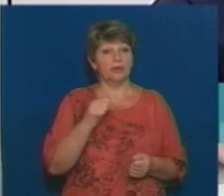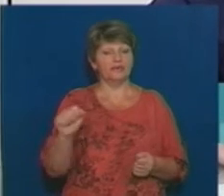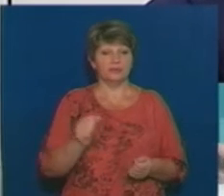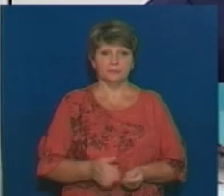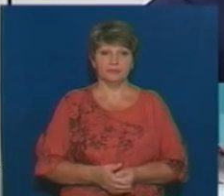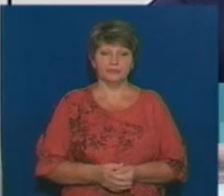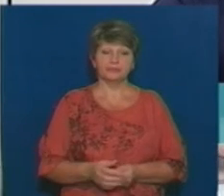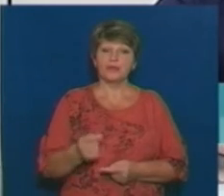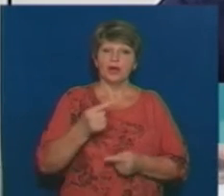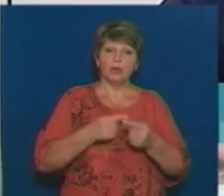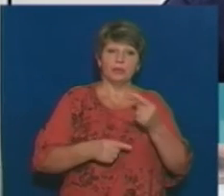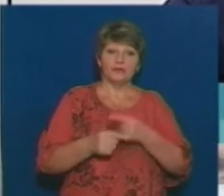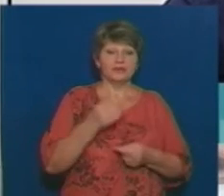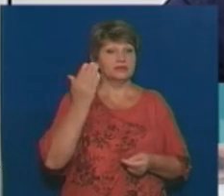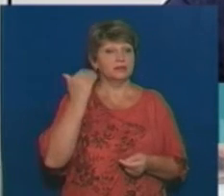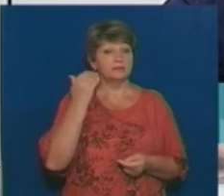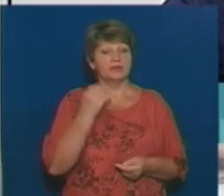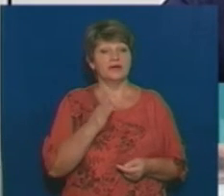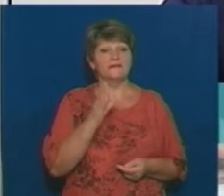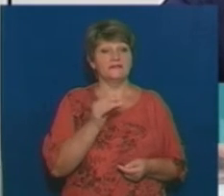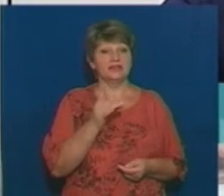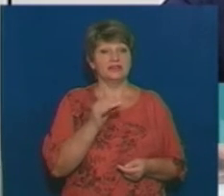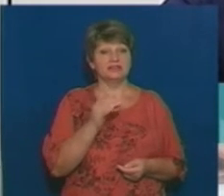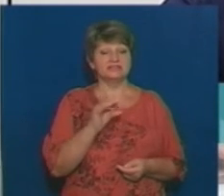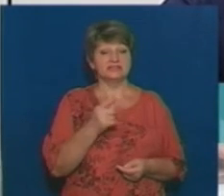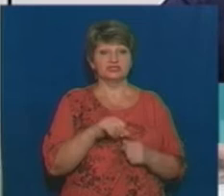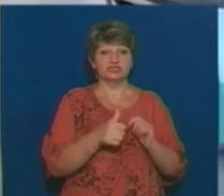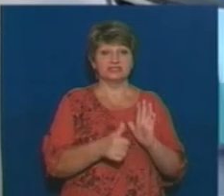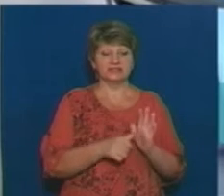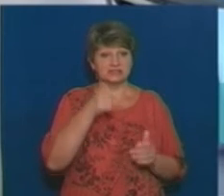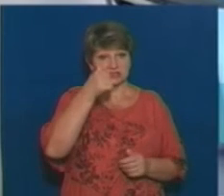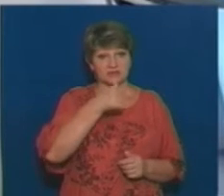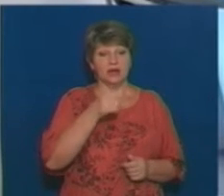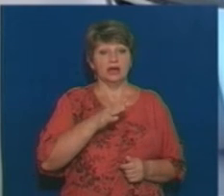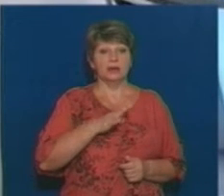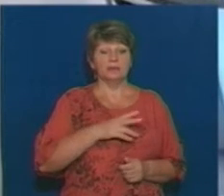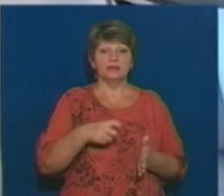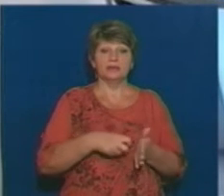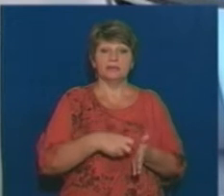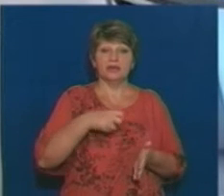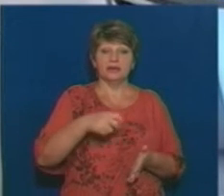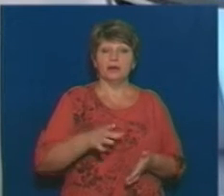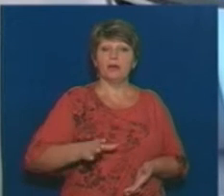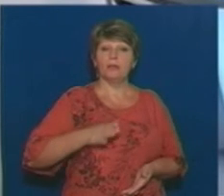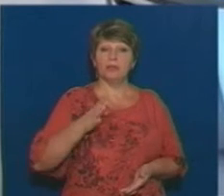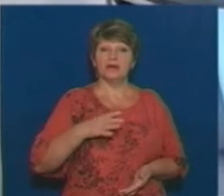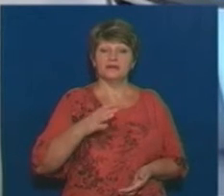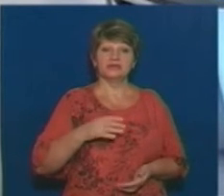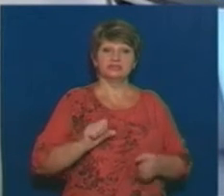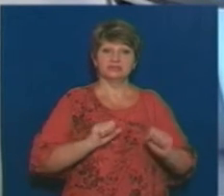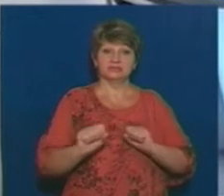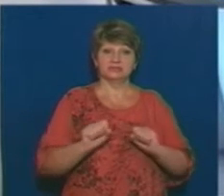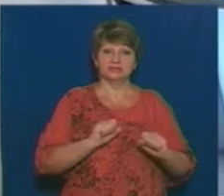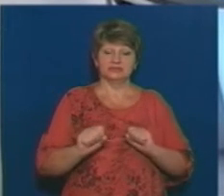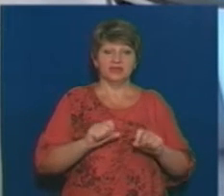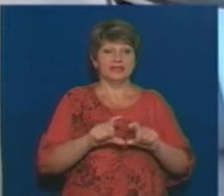трохи в історію. У вересні 2016 року був лист від Марини Бакланової, тодішньої очільниці департаменту